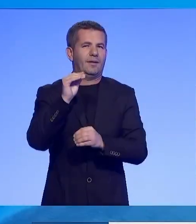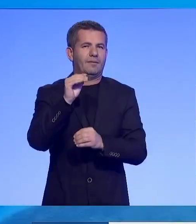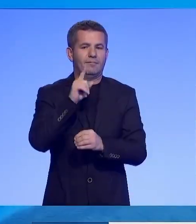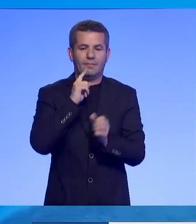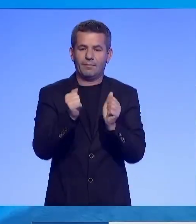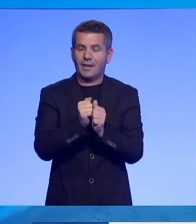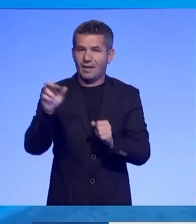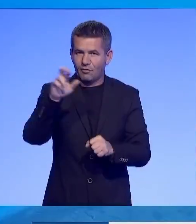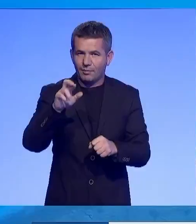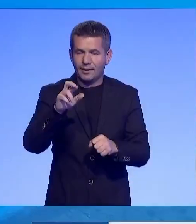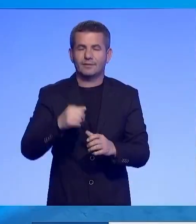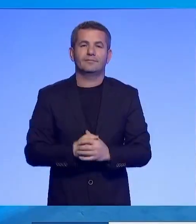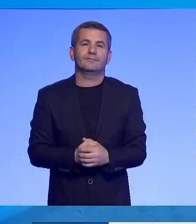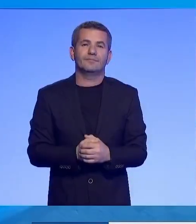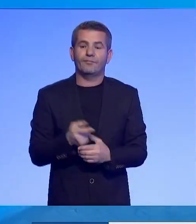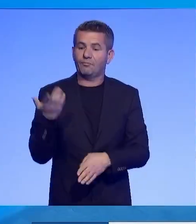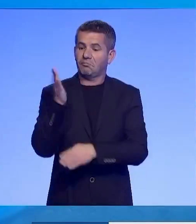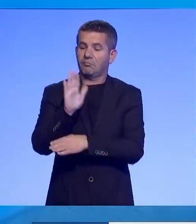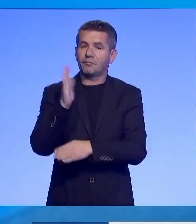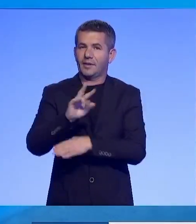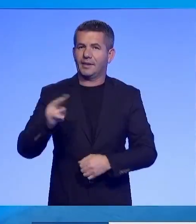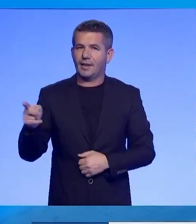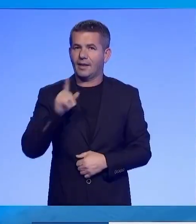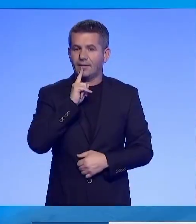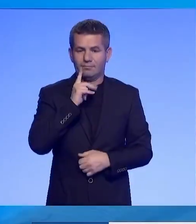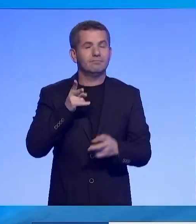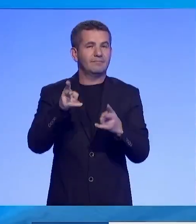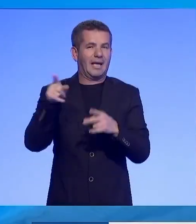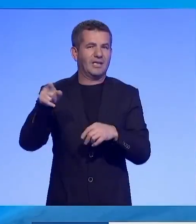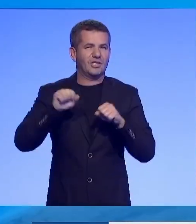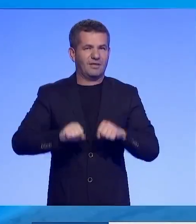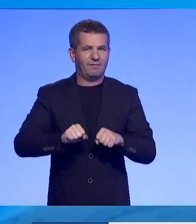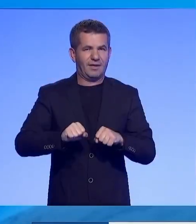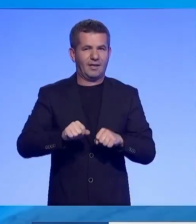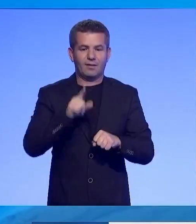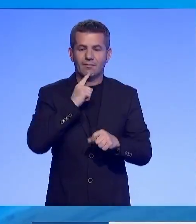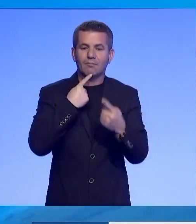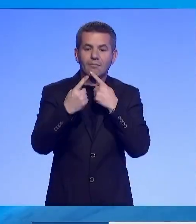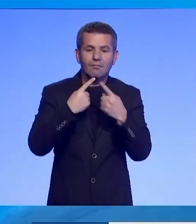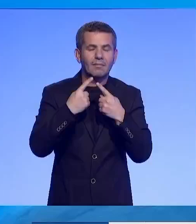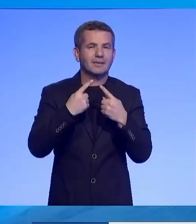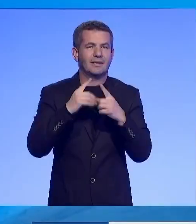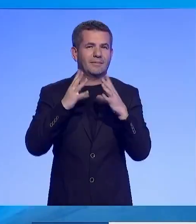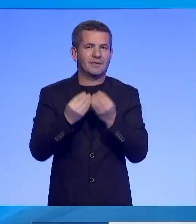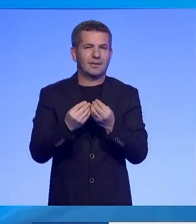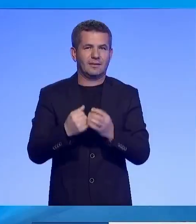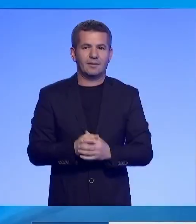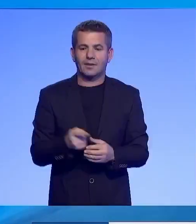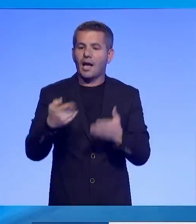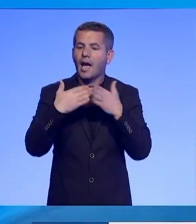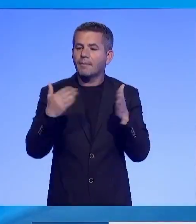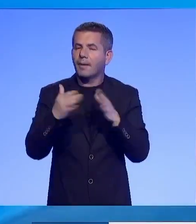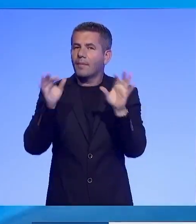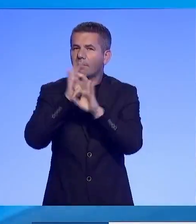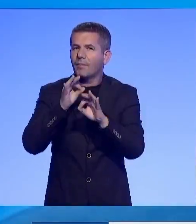bashkimit e Europian. Deputetet opozitar kritikuan qeverin e vendit për procesin e dialogut. Mungesa transfarencës në